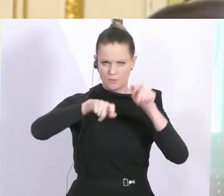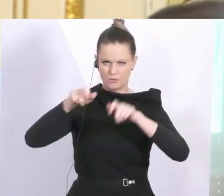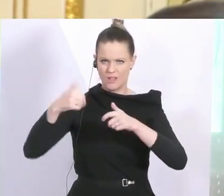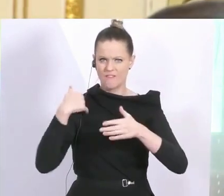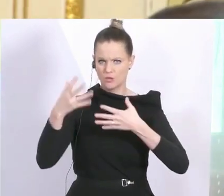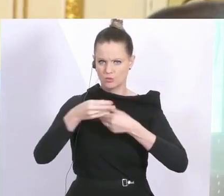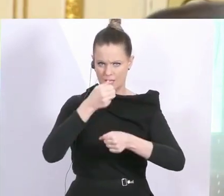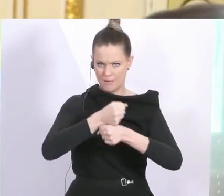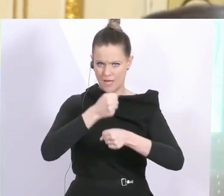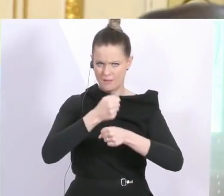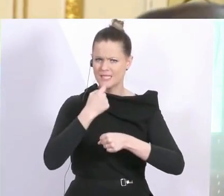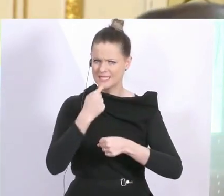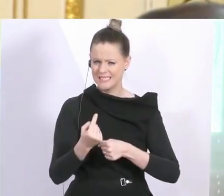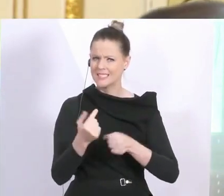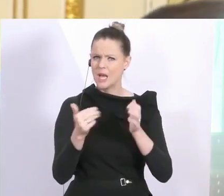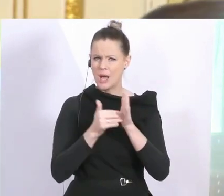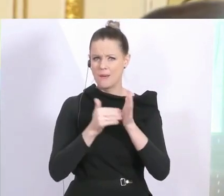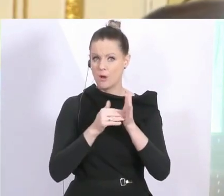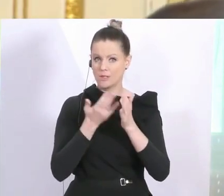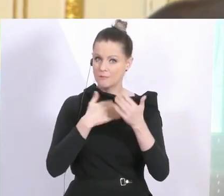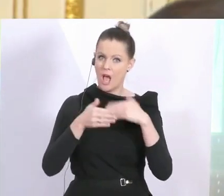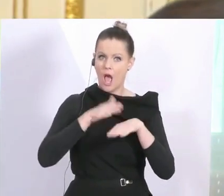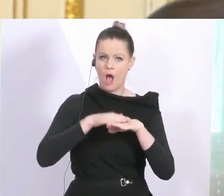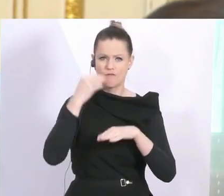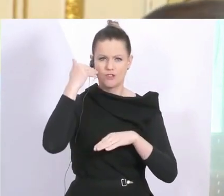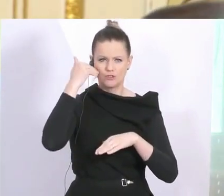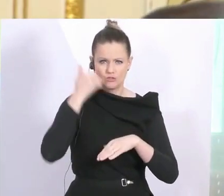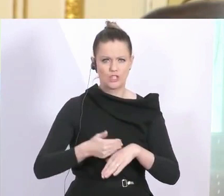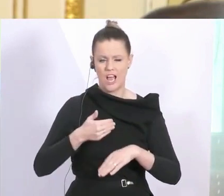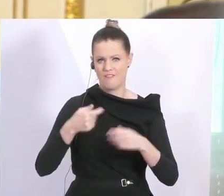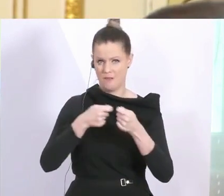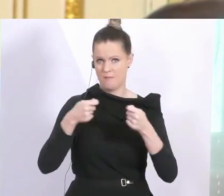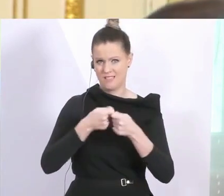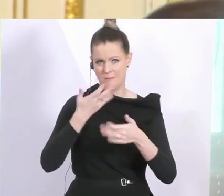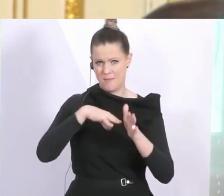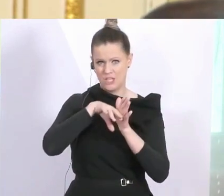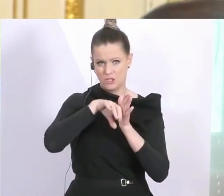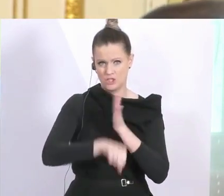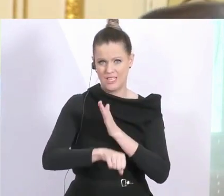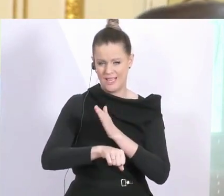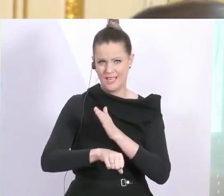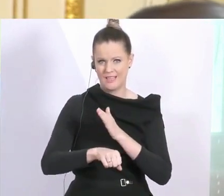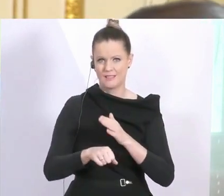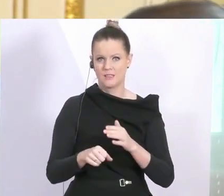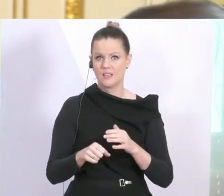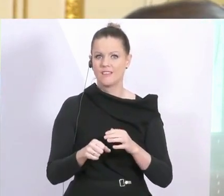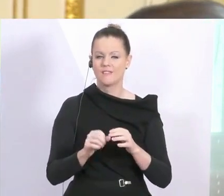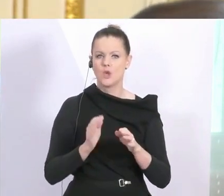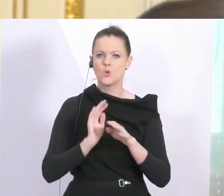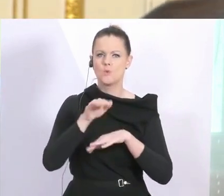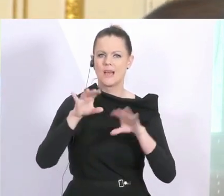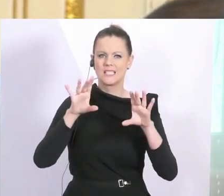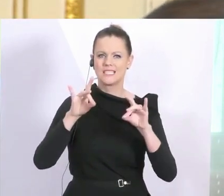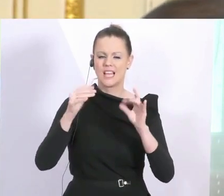haben, sagen, es braucht wahrscheinlich deutlich strengere Maßnahmen, als die derzeit in Kraft sind, um, Zitat, zehntausende Tote zu verhindern.